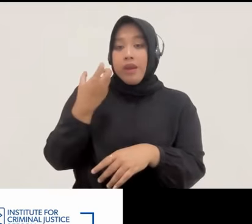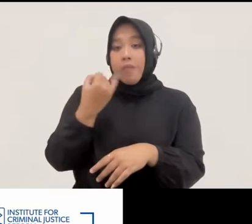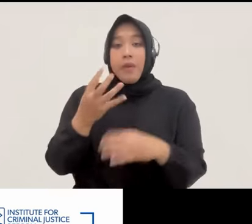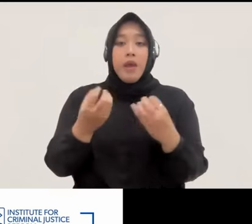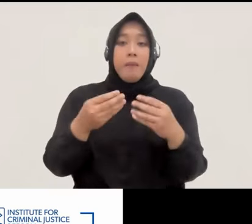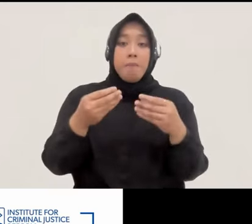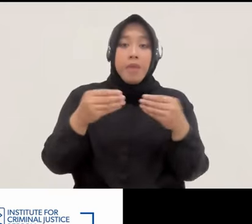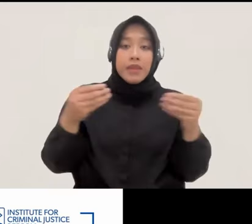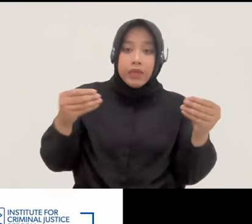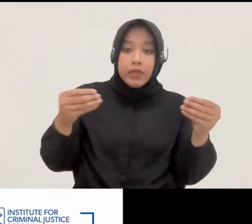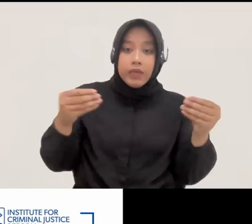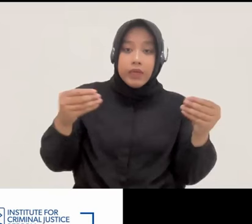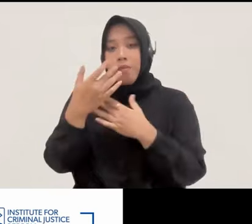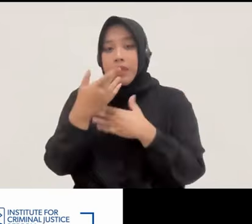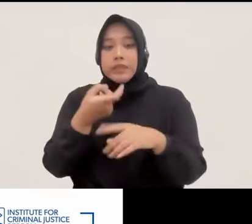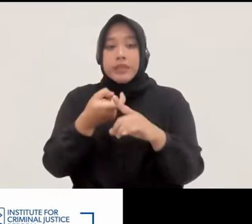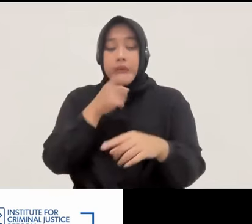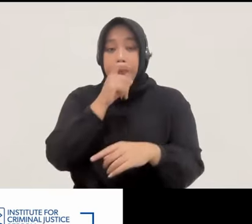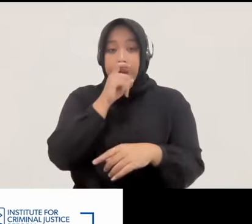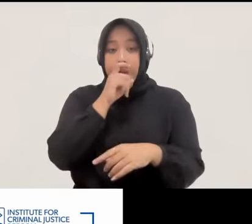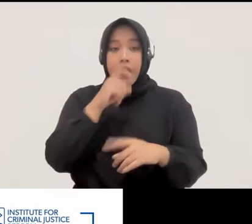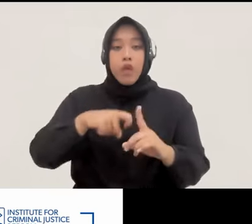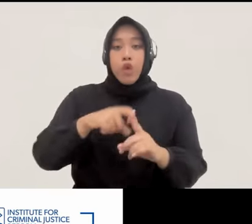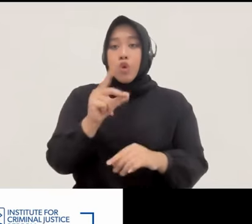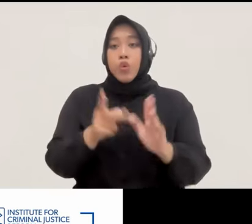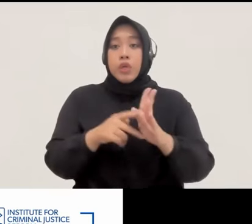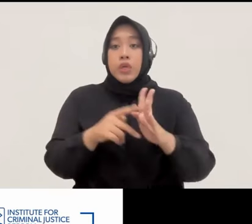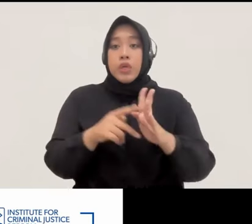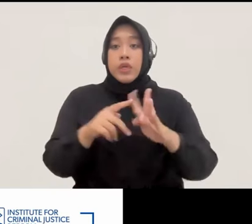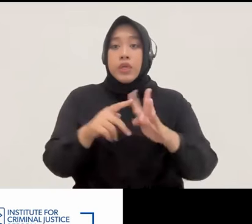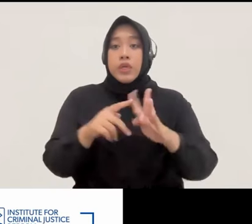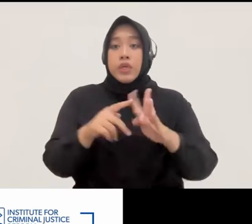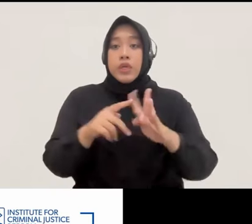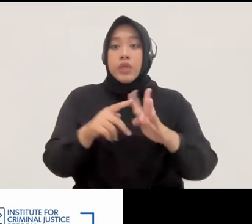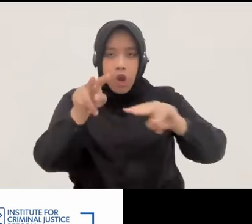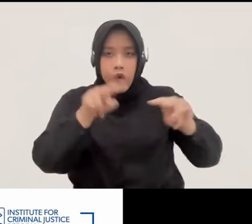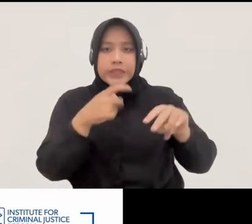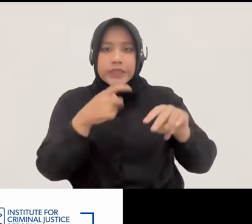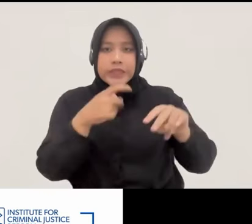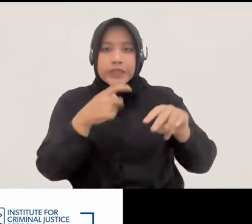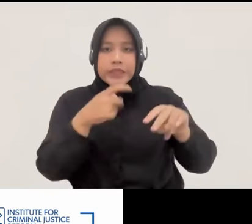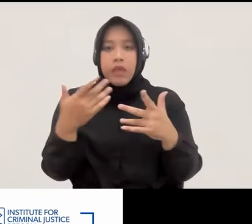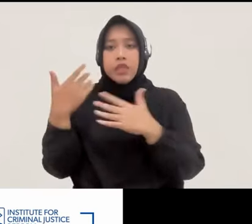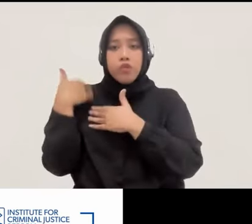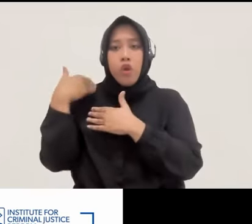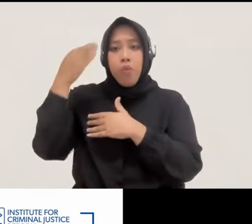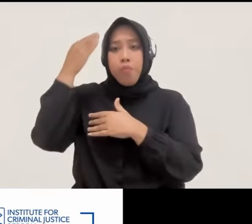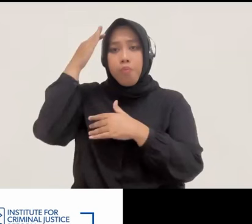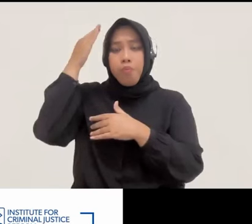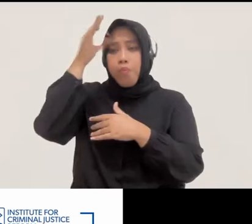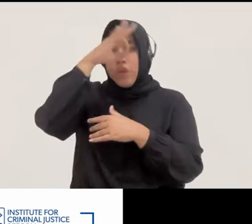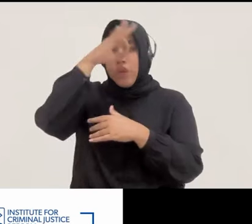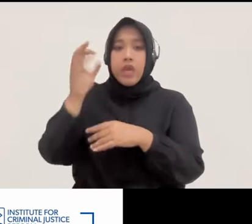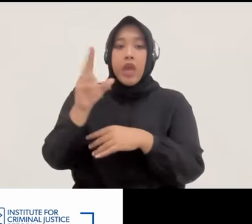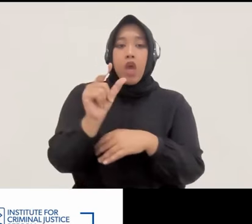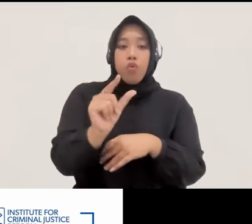yang diangkat oleh Bang Kurnia. Tadi ada terkait pengawasan atas kewenangan polisi yang diatur di dalam RUU Polri ini sifatnya hanya